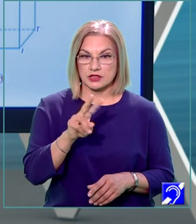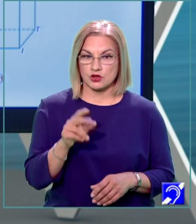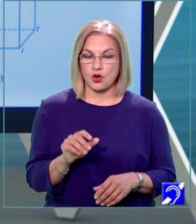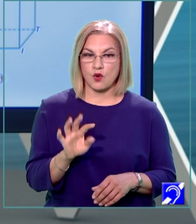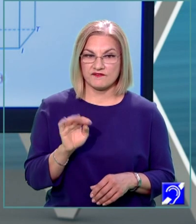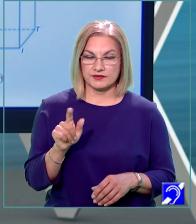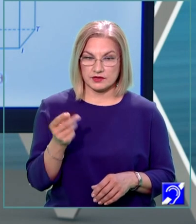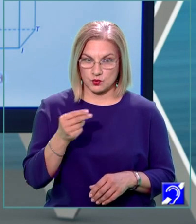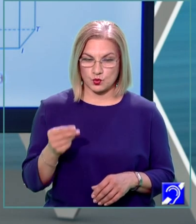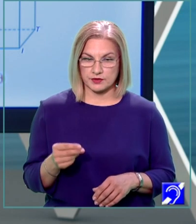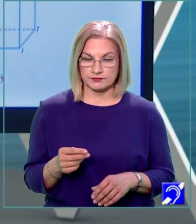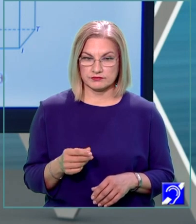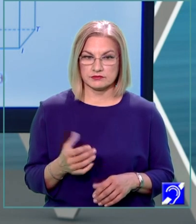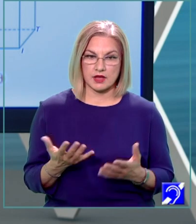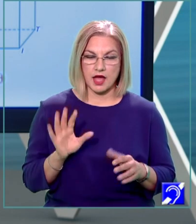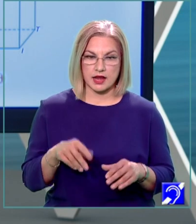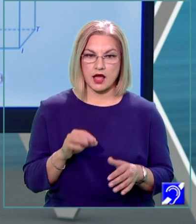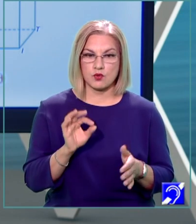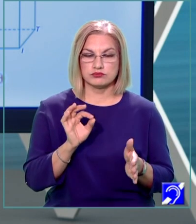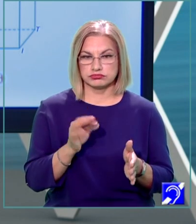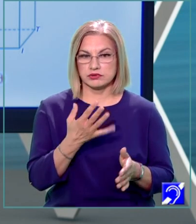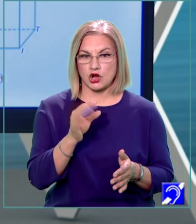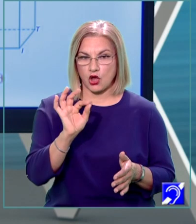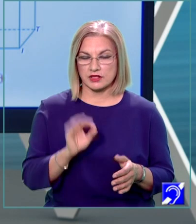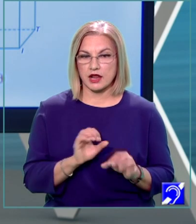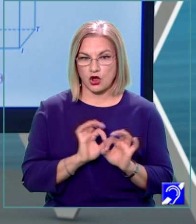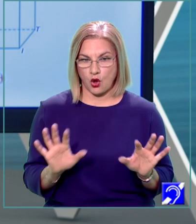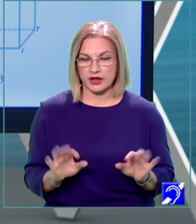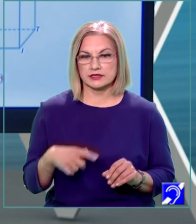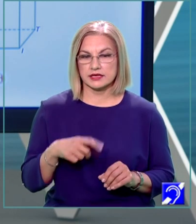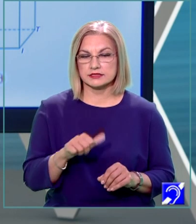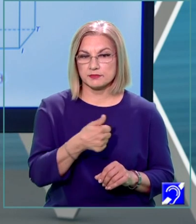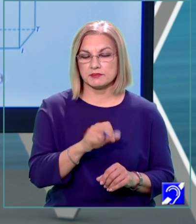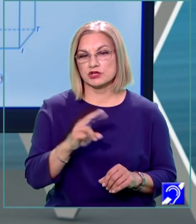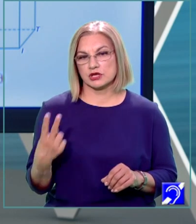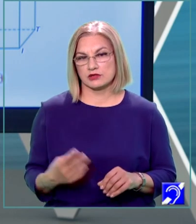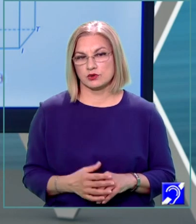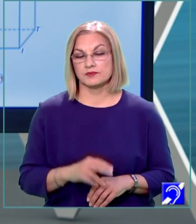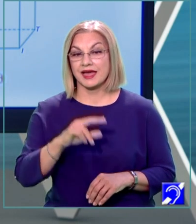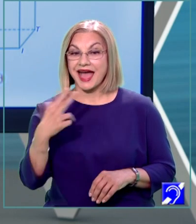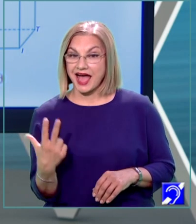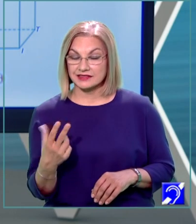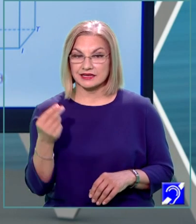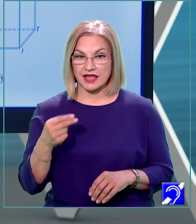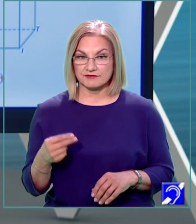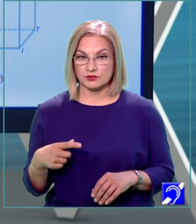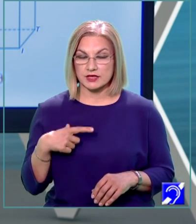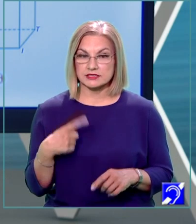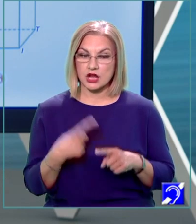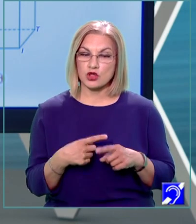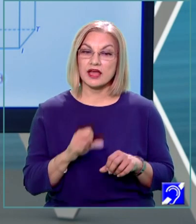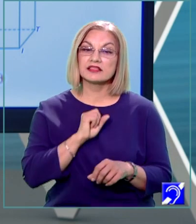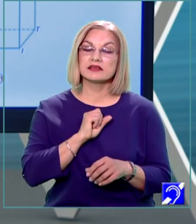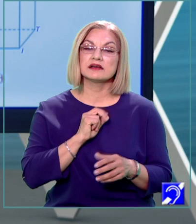care au o notare corectă sunt prima și a doua. Cea de-a treia figură este notată